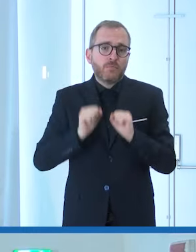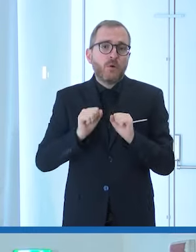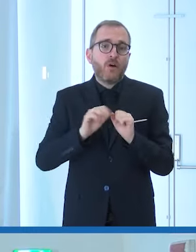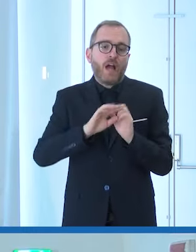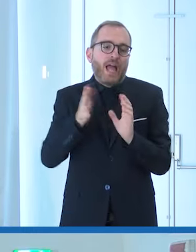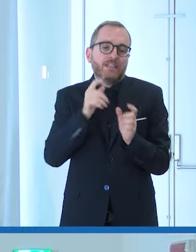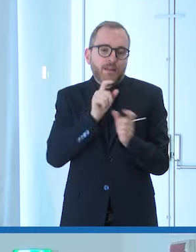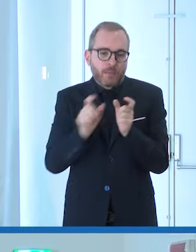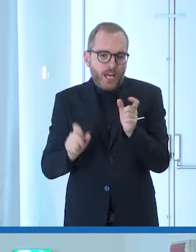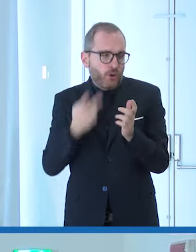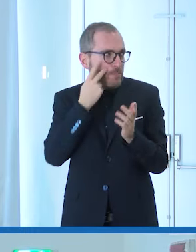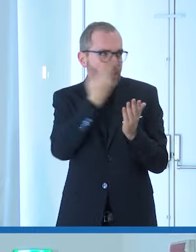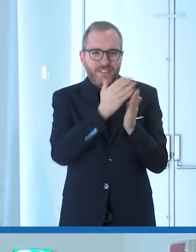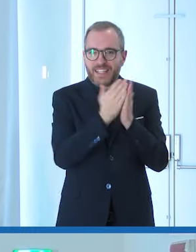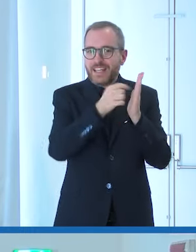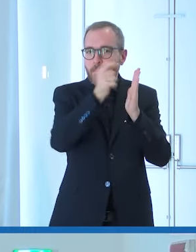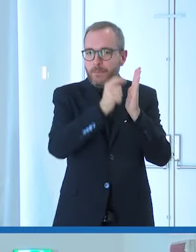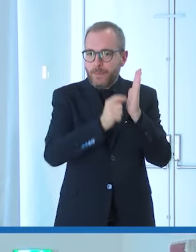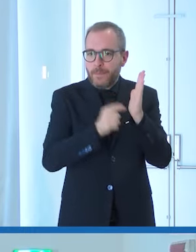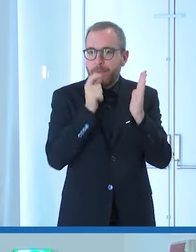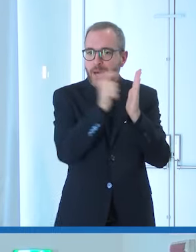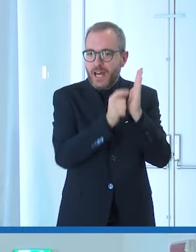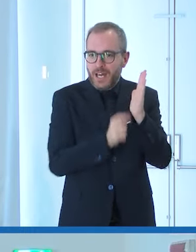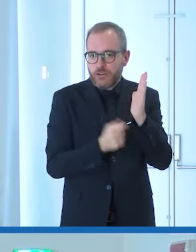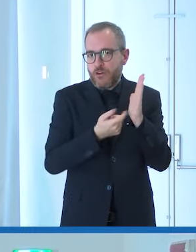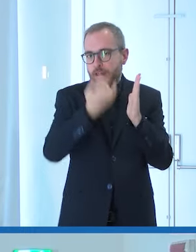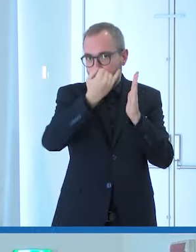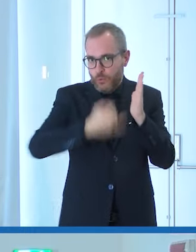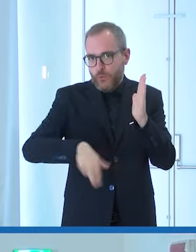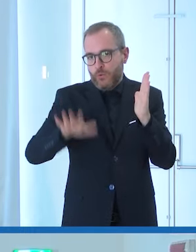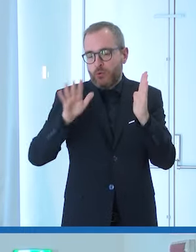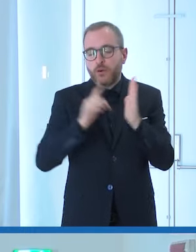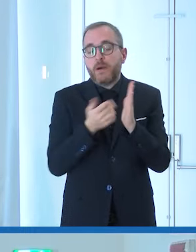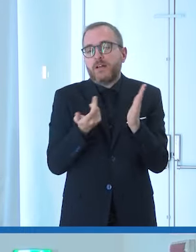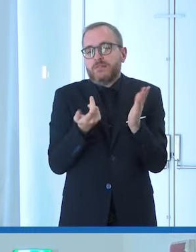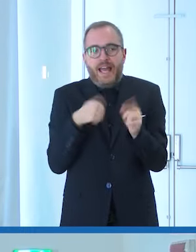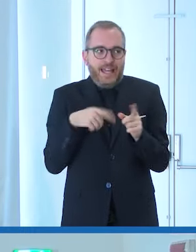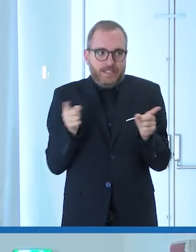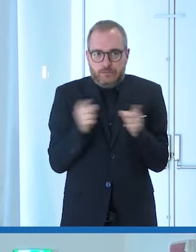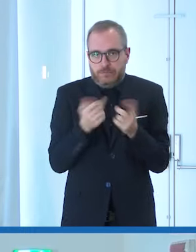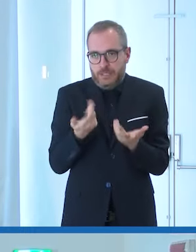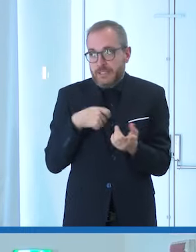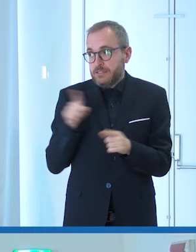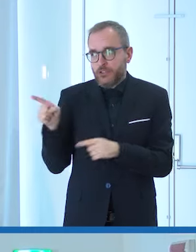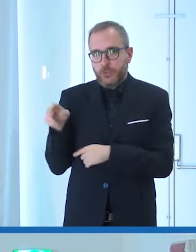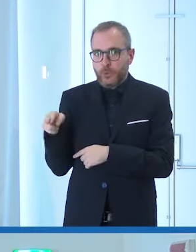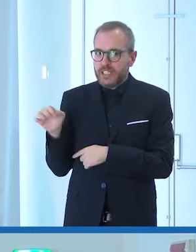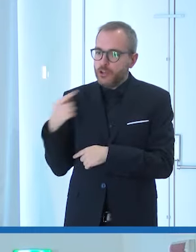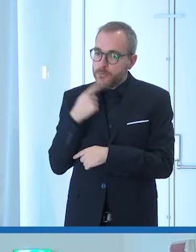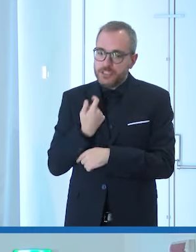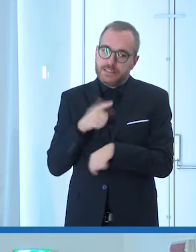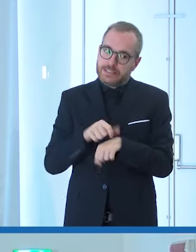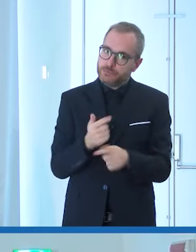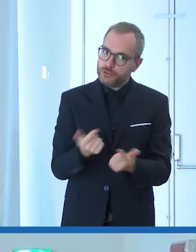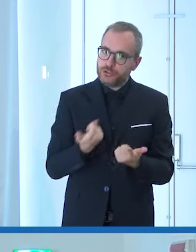parole che vedete il glossario è un po' più ampio rispetto a quello che vi faccio vedere adesso perché giustamente Nico se no mi rimbrotta mi manca qualche